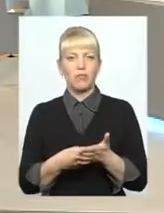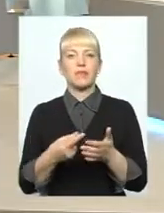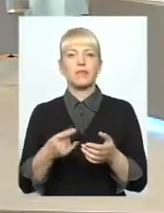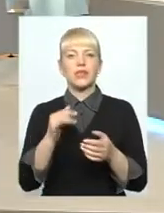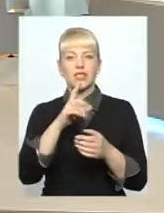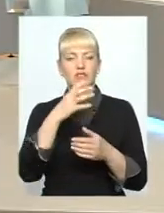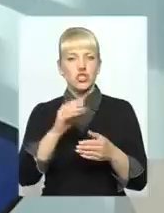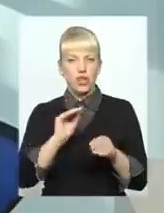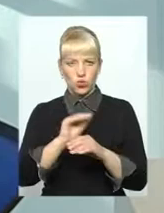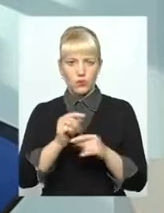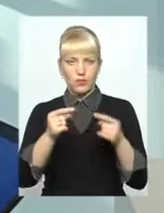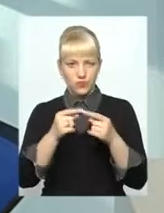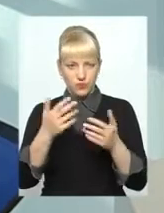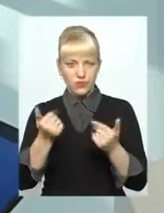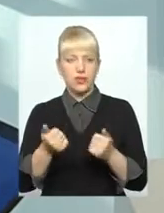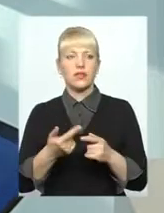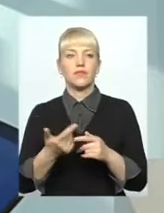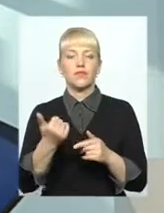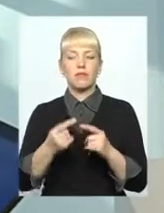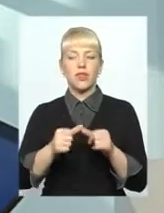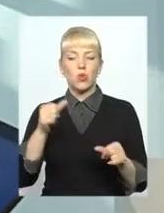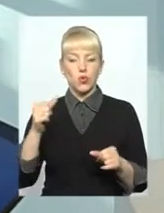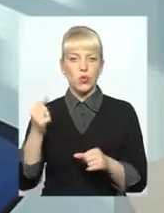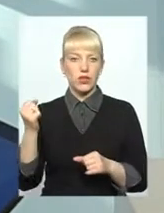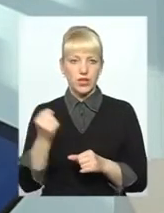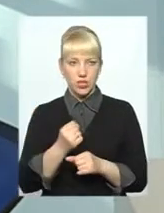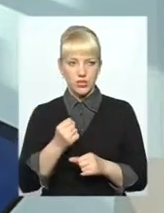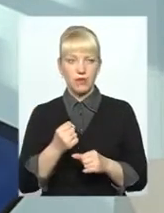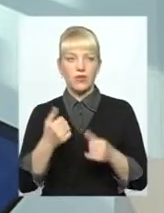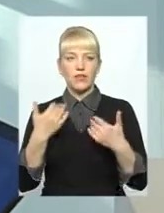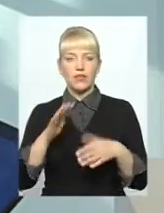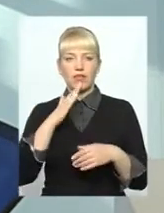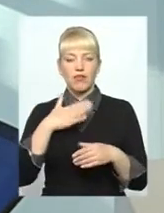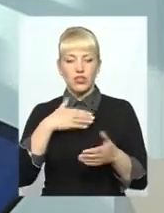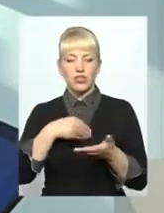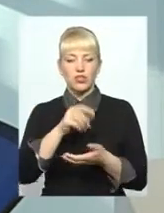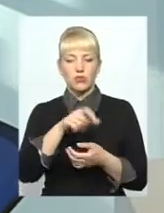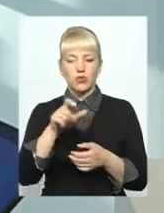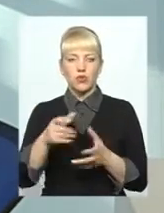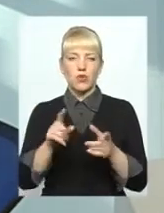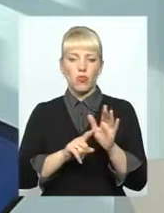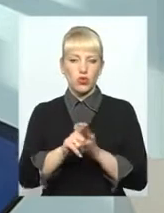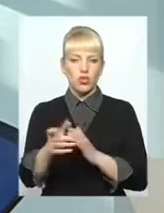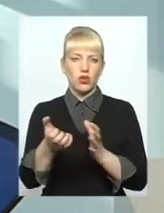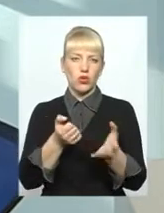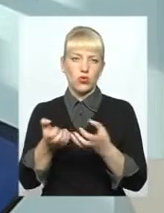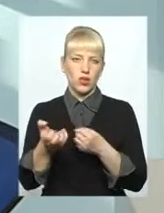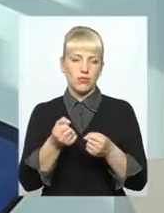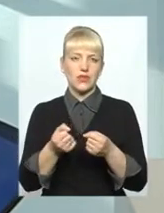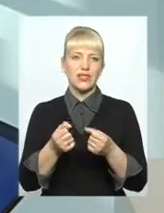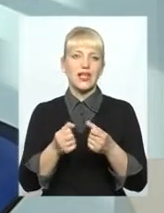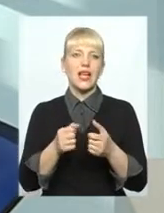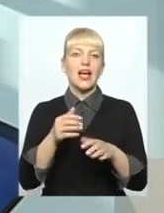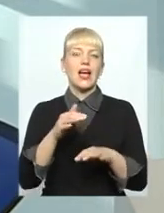уточненою? Так, да. З минулої неділі вже наші споживачі почали отримувати рахунки. Рахунок